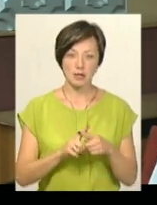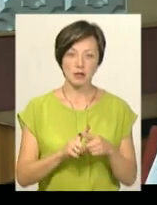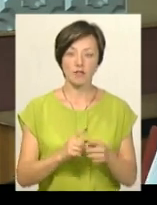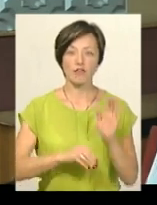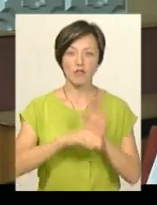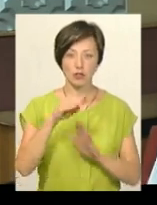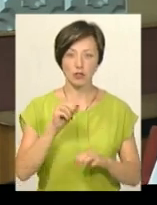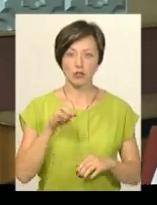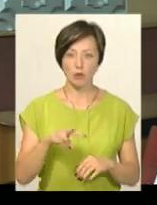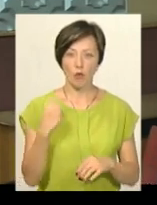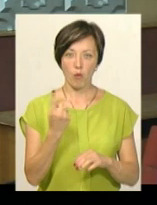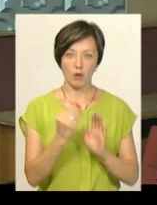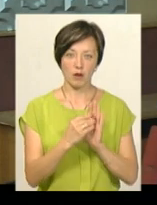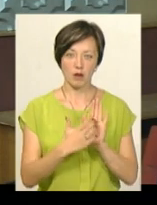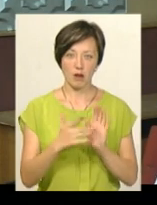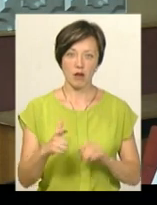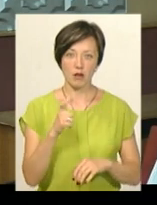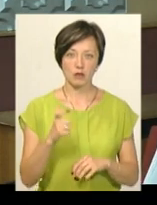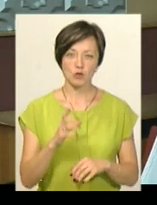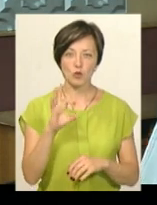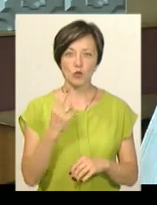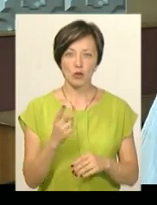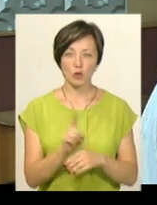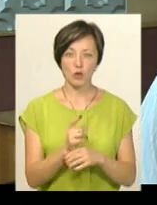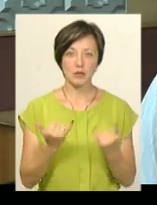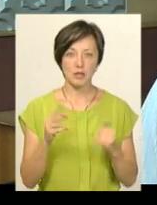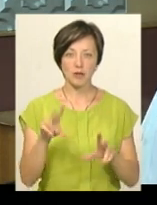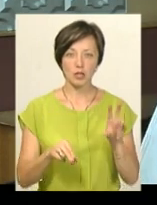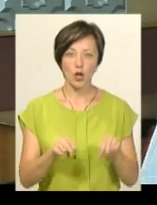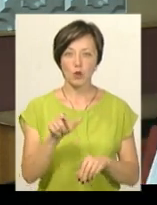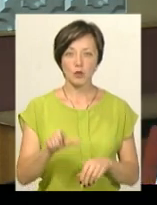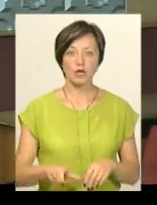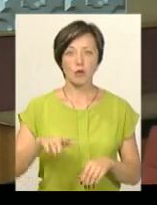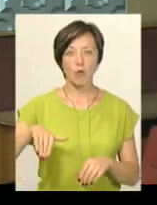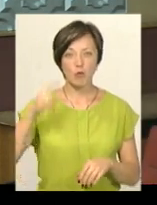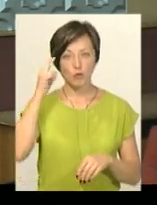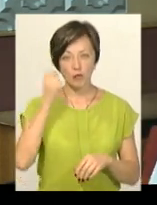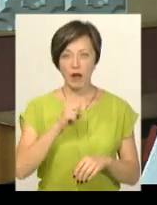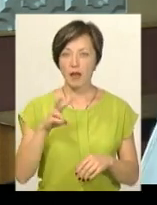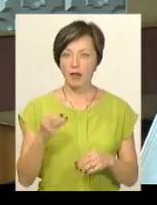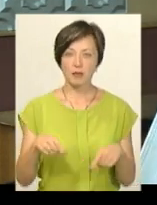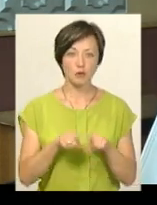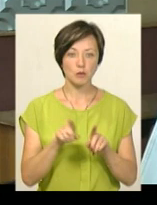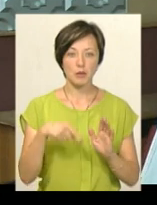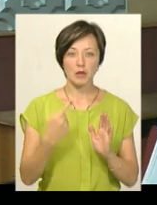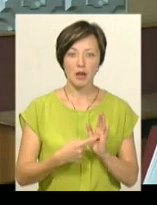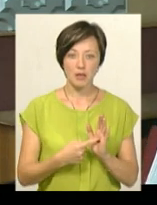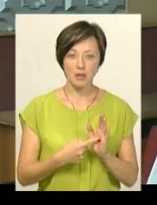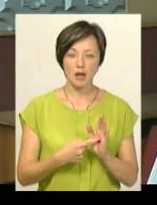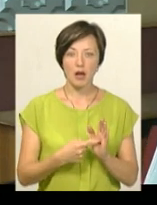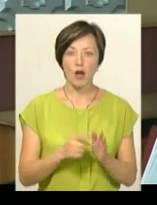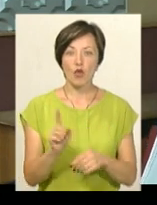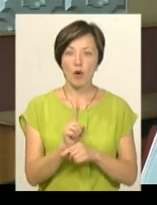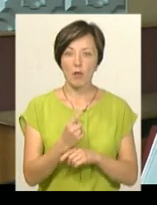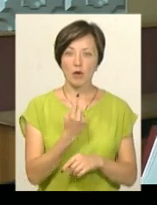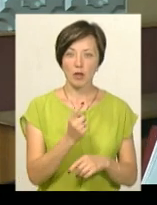відповідно, вищі. Як вони рахуються, це соціальна норма зараз тому, якби людина потім подумає. Але це є теж питання, хоча граничні